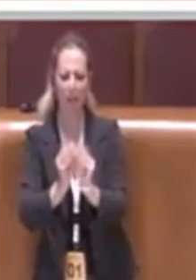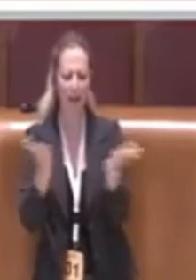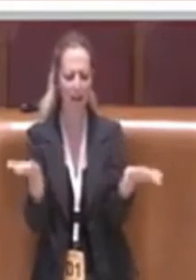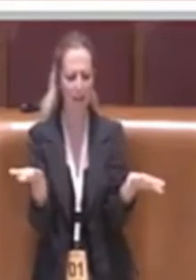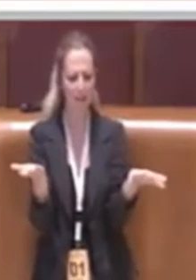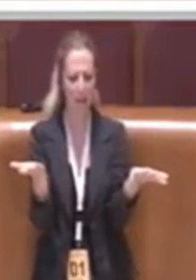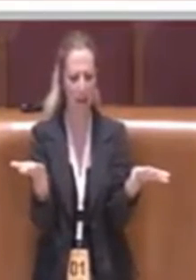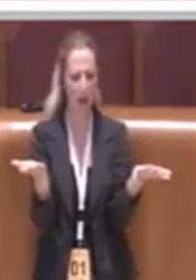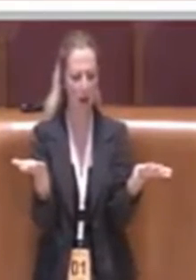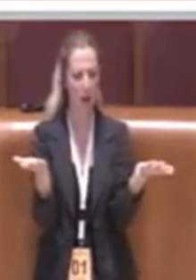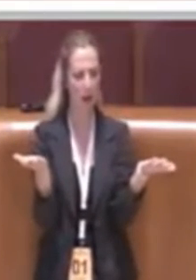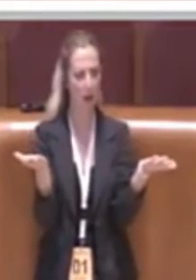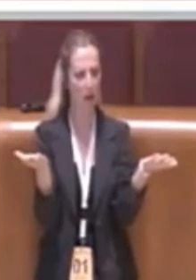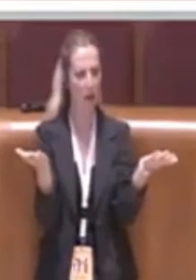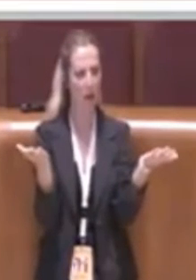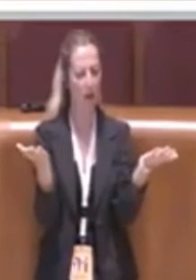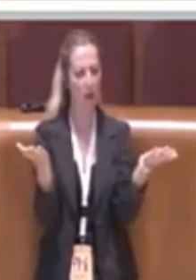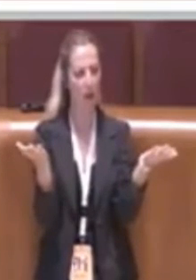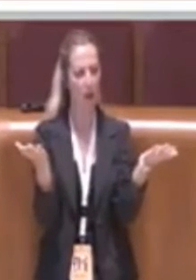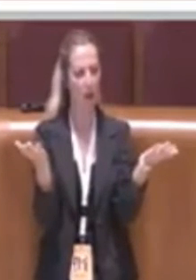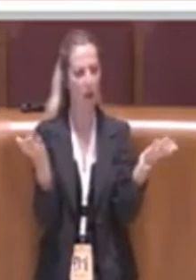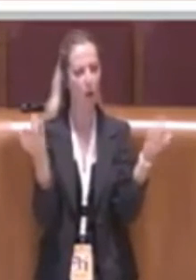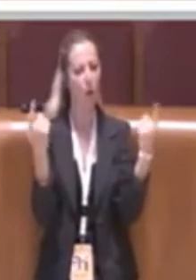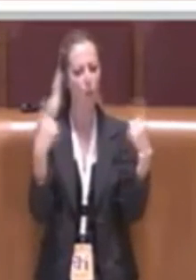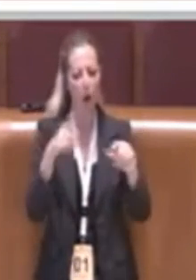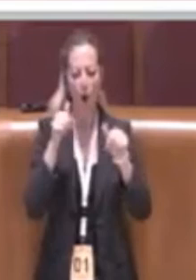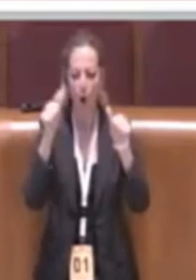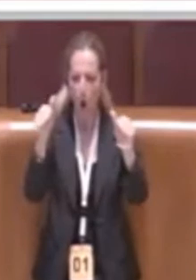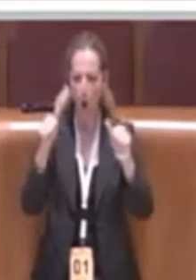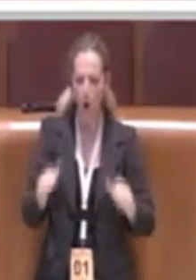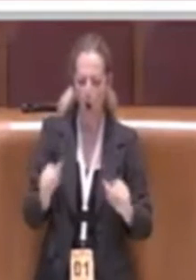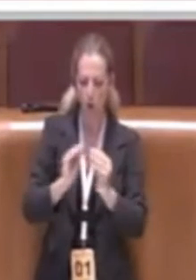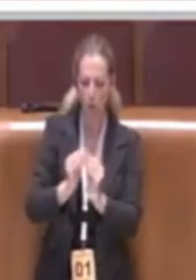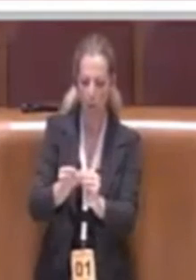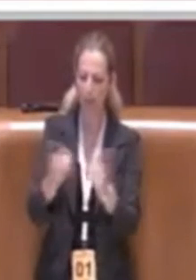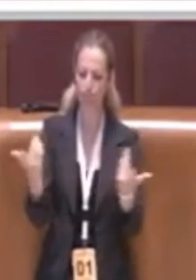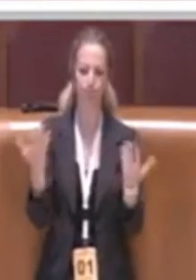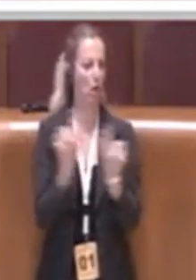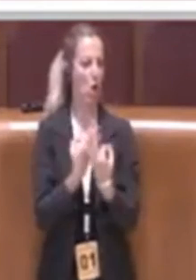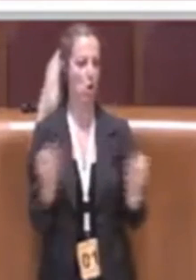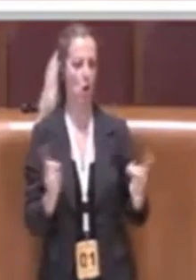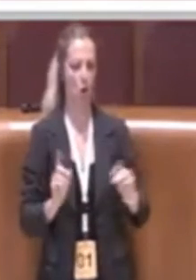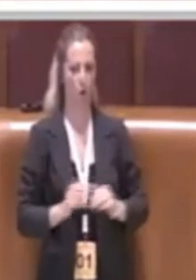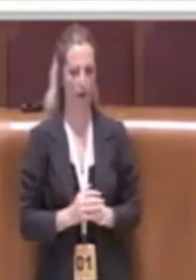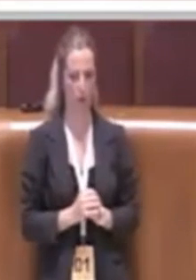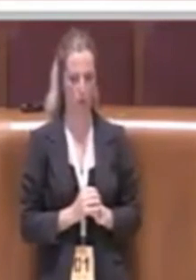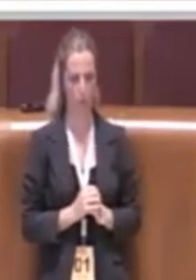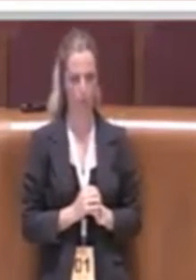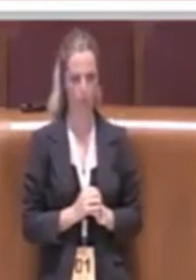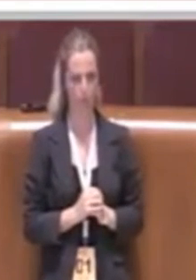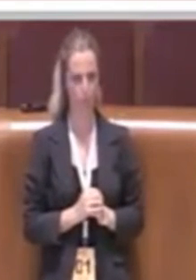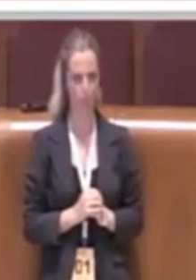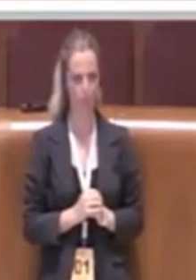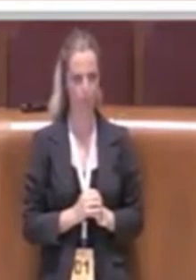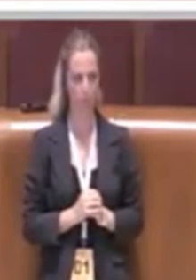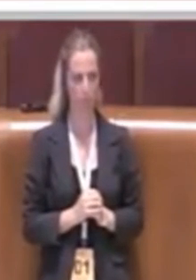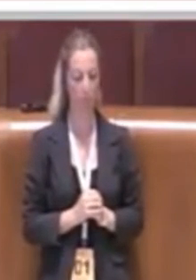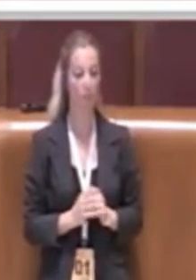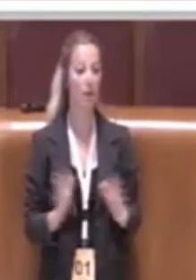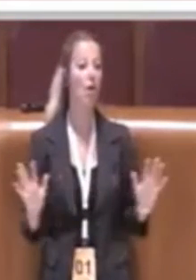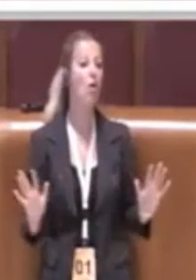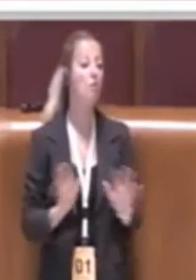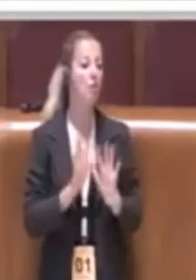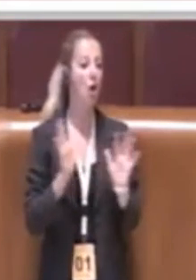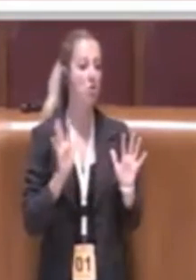quel concorso. E forse potremmo